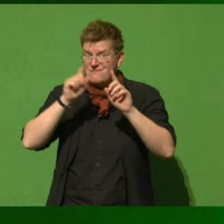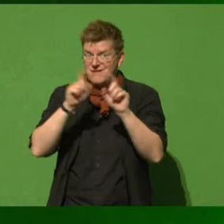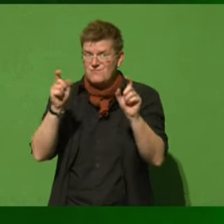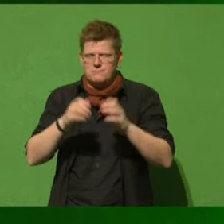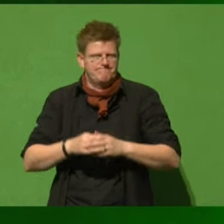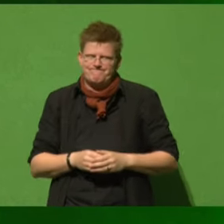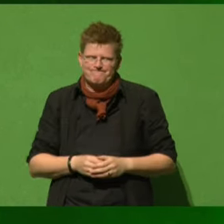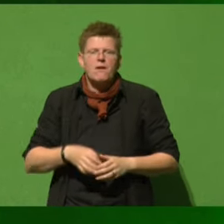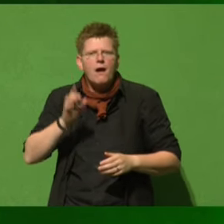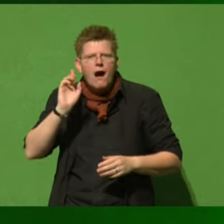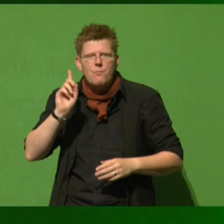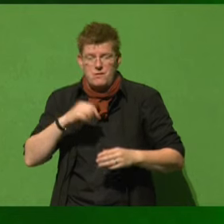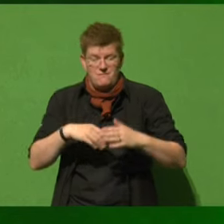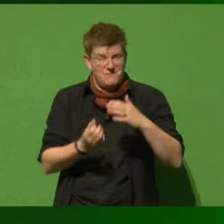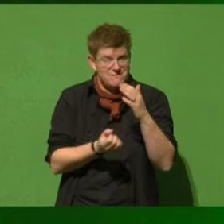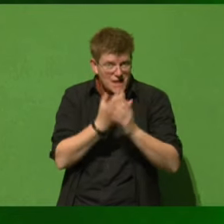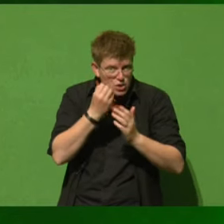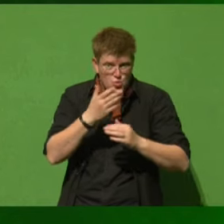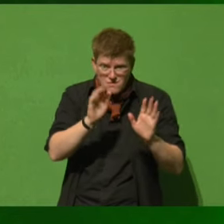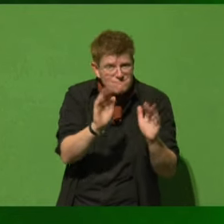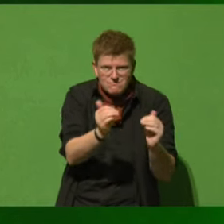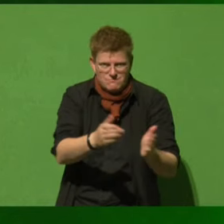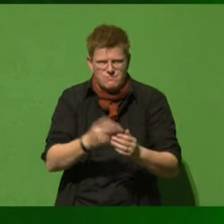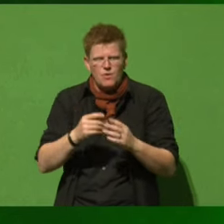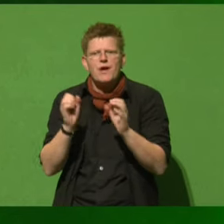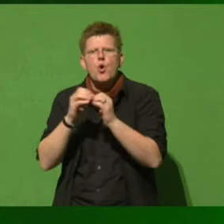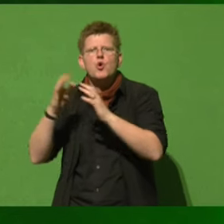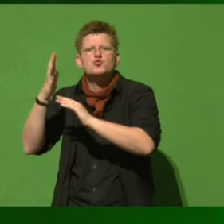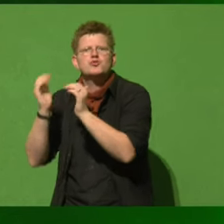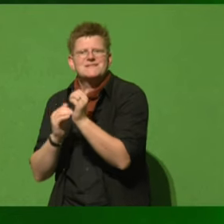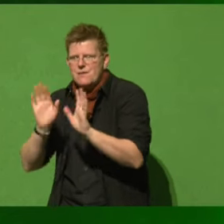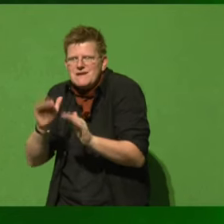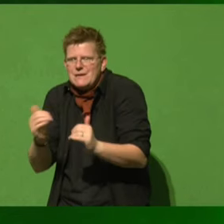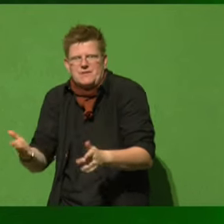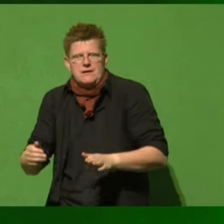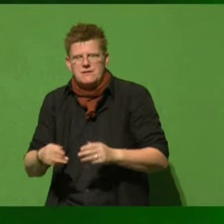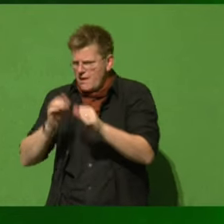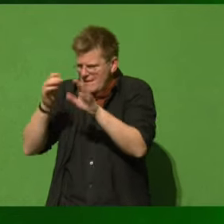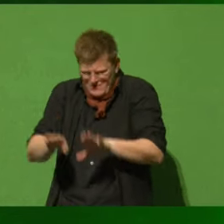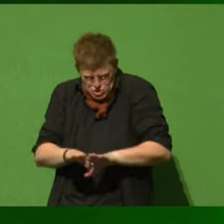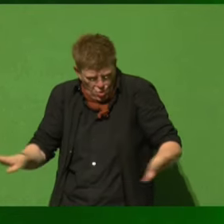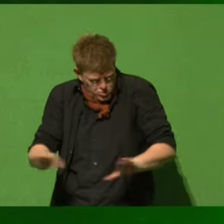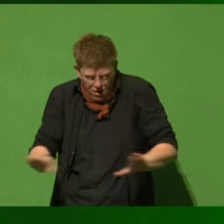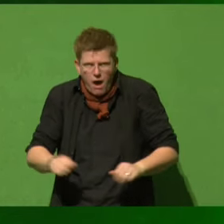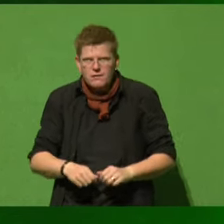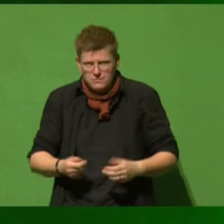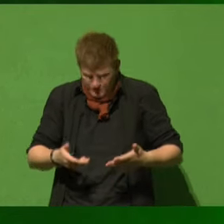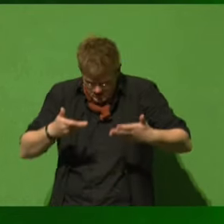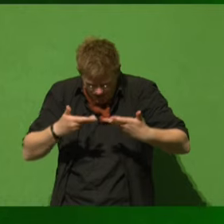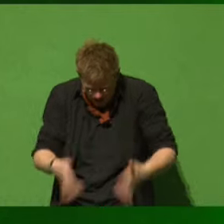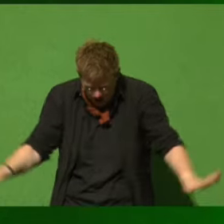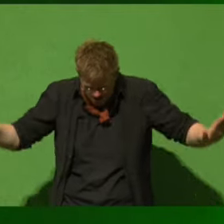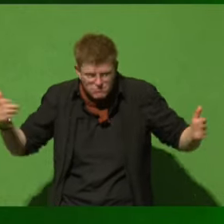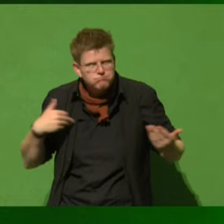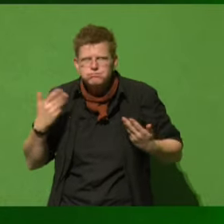funktionierende Ökosysteme, das heißt ohne Lebensgrundlagen, die uns tragen, auf die wir uns verlassen können und